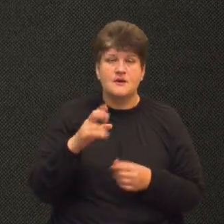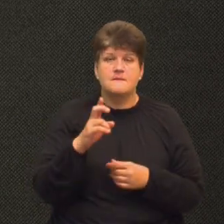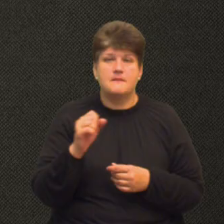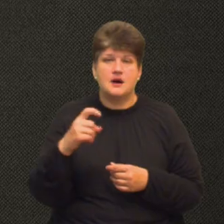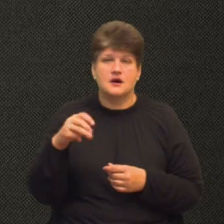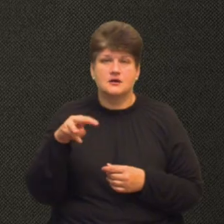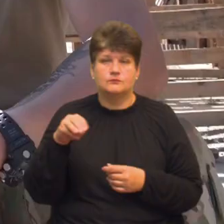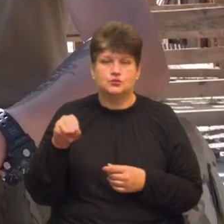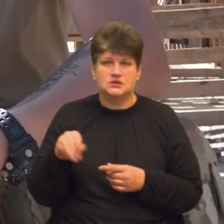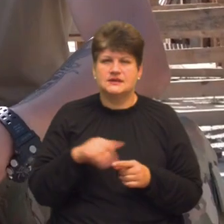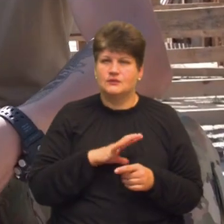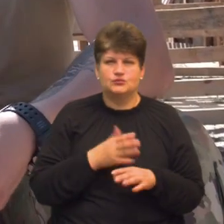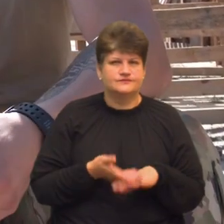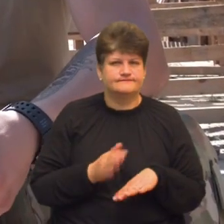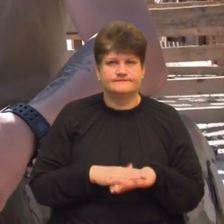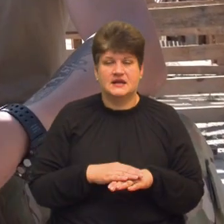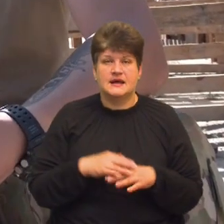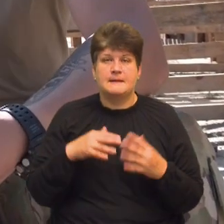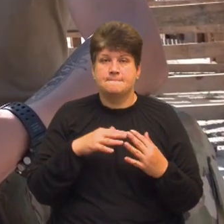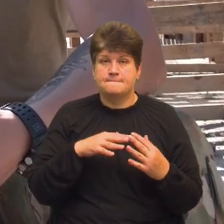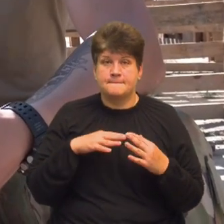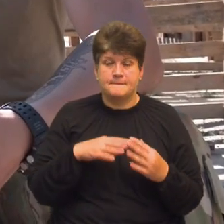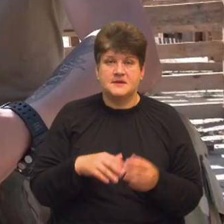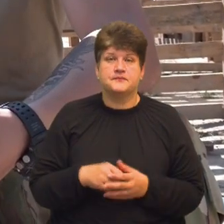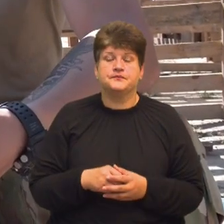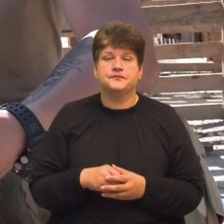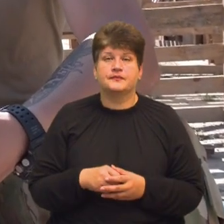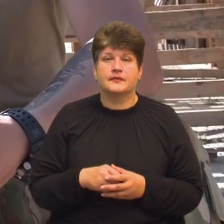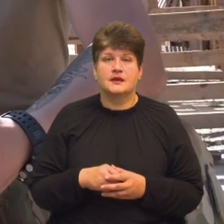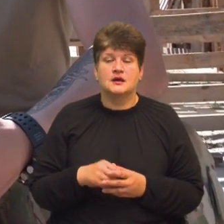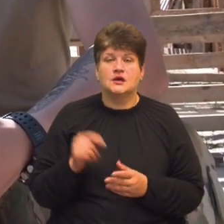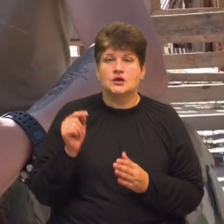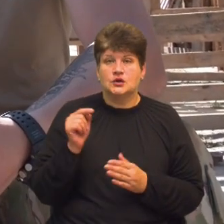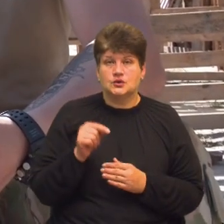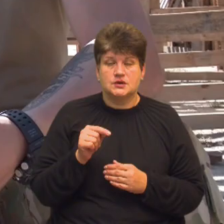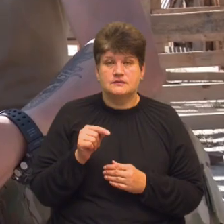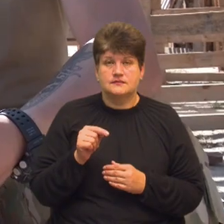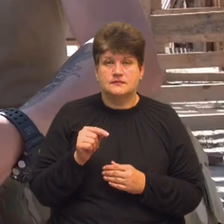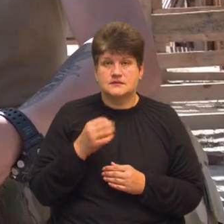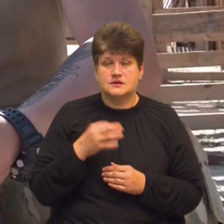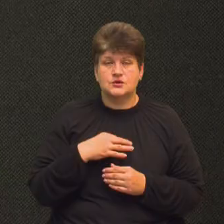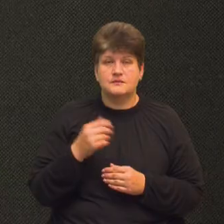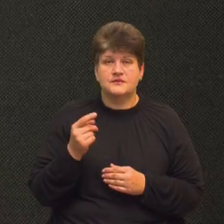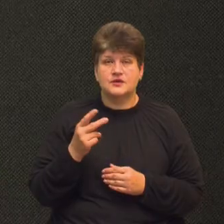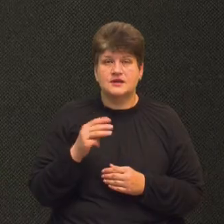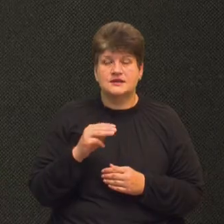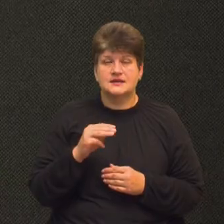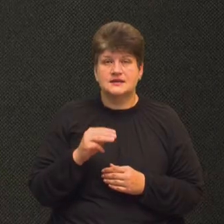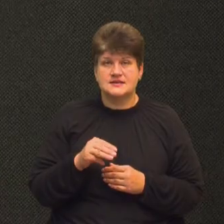найважчий для нього бій. По оперативним даним, як нам сказали, ми штурмували тоді півтора тисячі вагнерів.